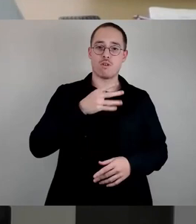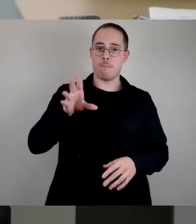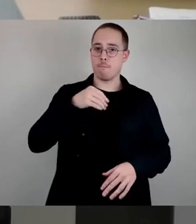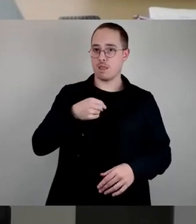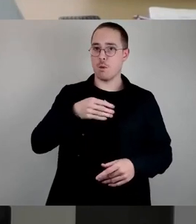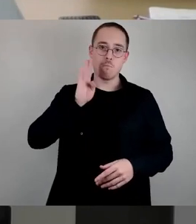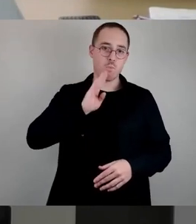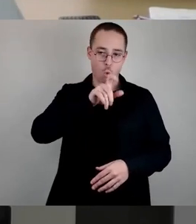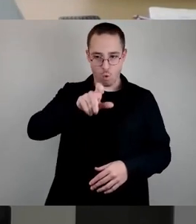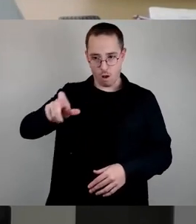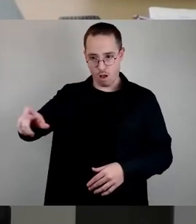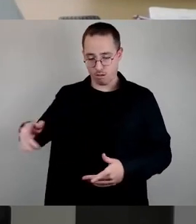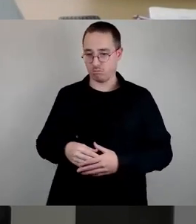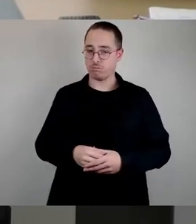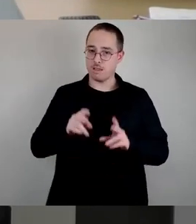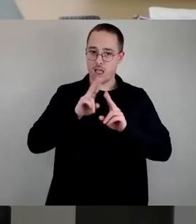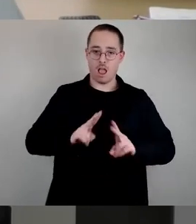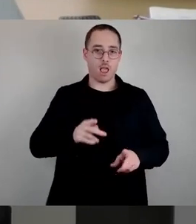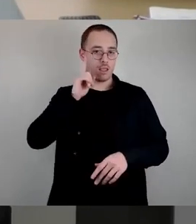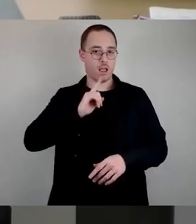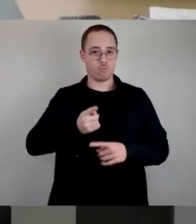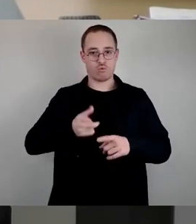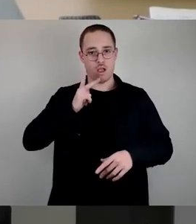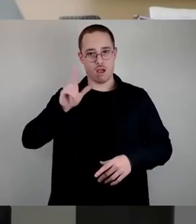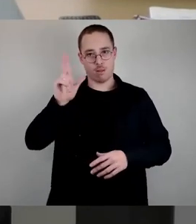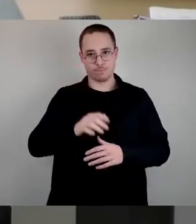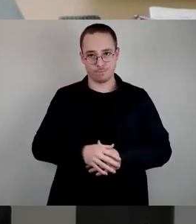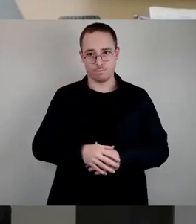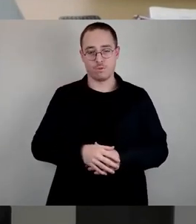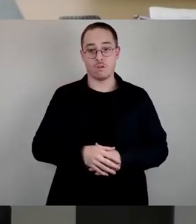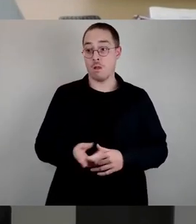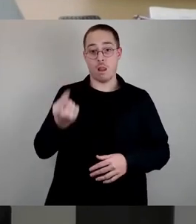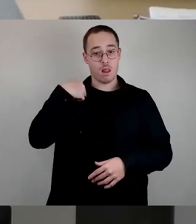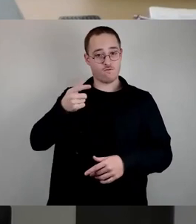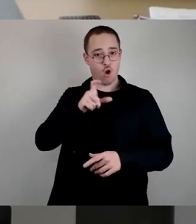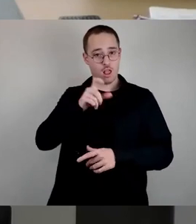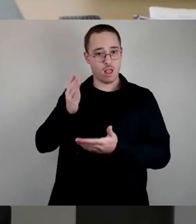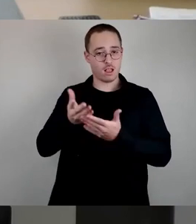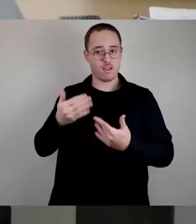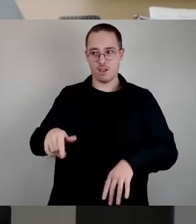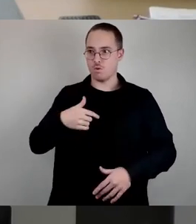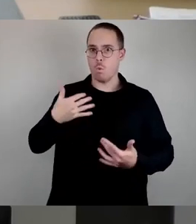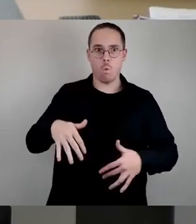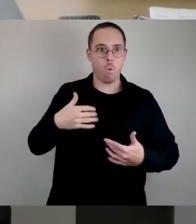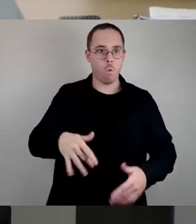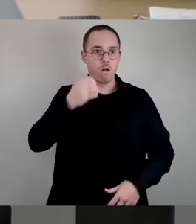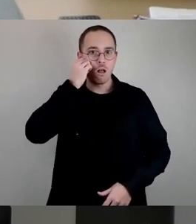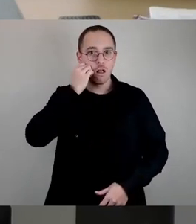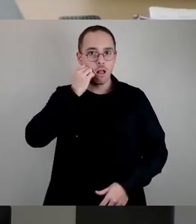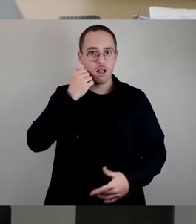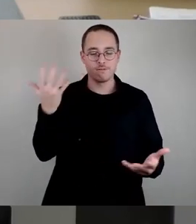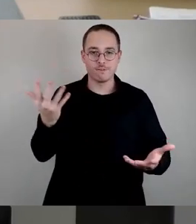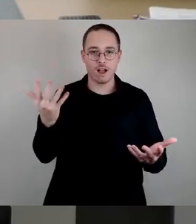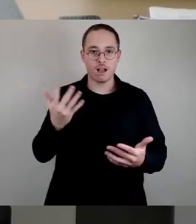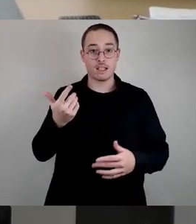Am vergangenen Wochenende konnten wir in unserer Stadt Bemerkenswertes erleben. Über 20.000 Menschen gingen auf die Straße, um